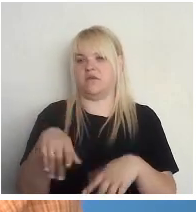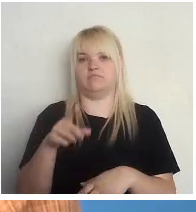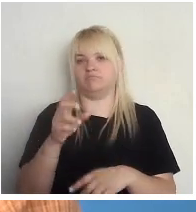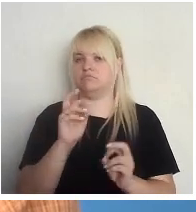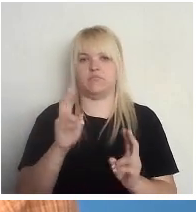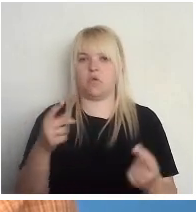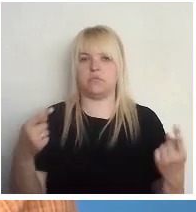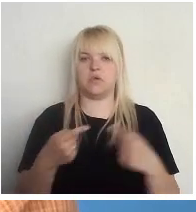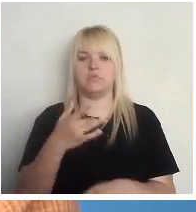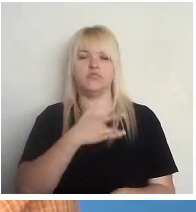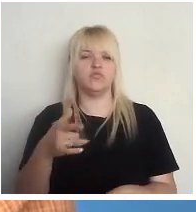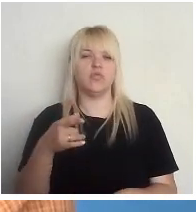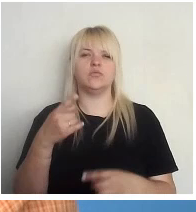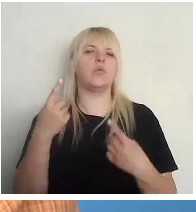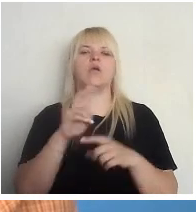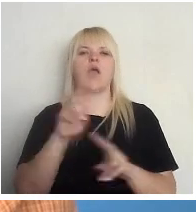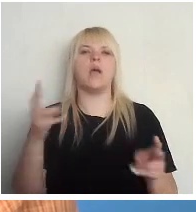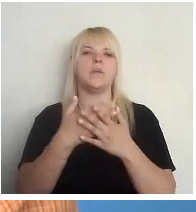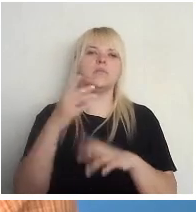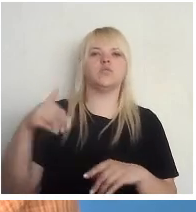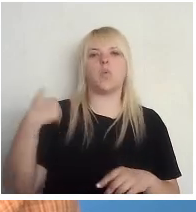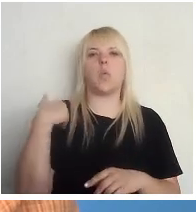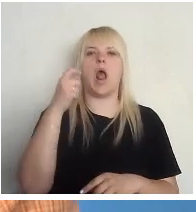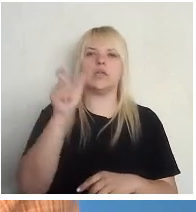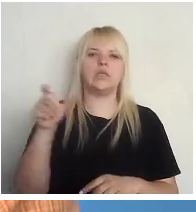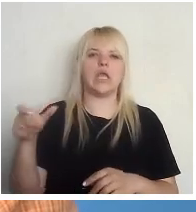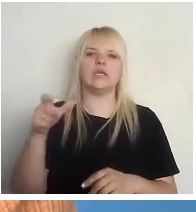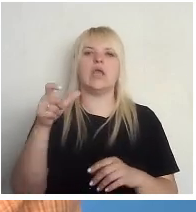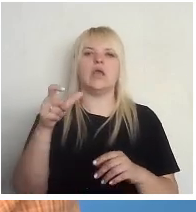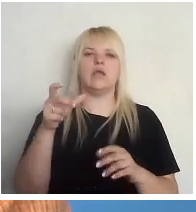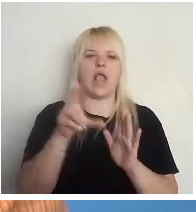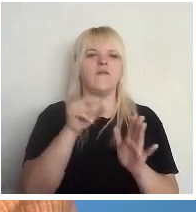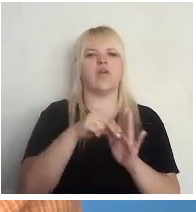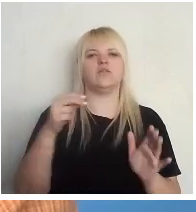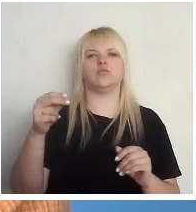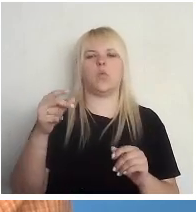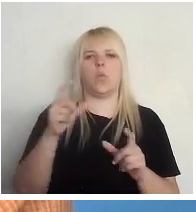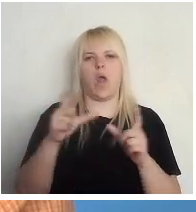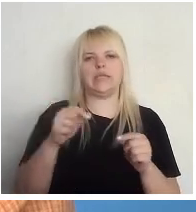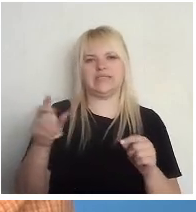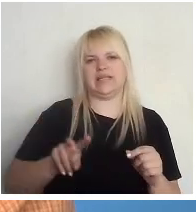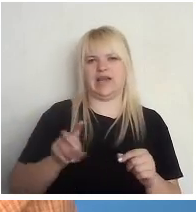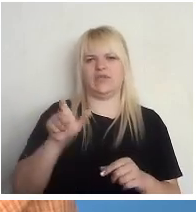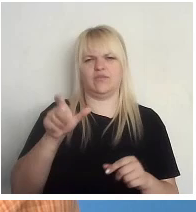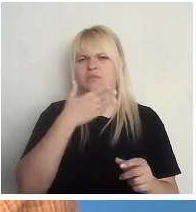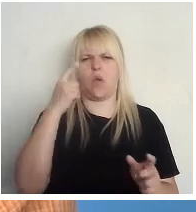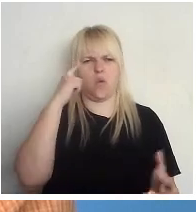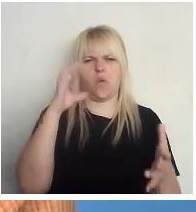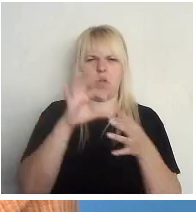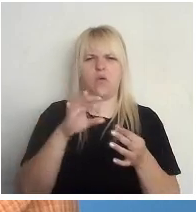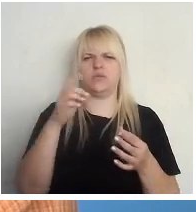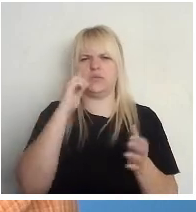ka mēs tā kā, nu es nezinu, skolnieki, kas ievēla skolas direktoru, kaut kas tur nav tā loģiski saprotam. Ir